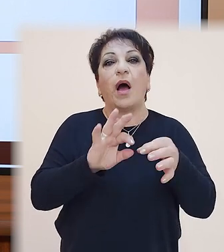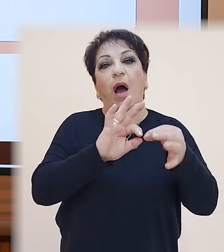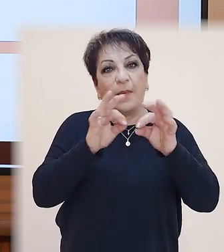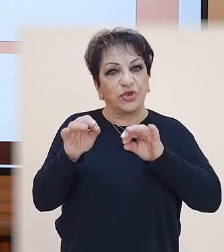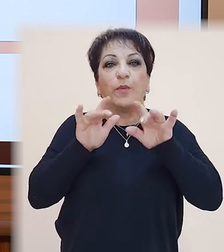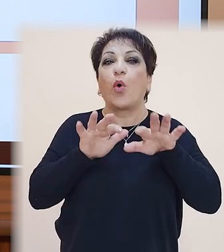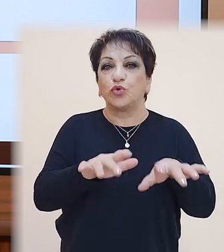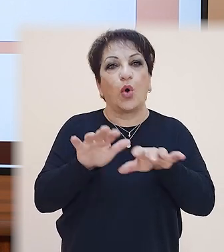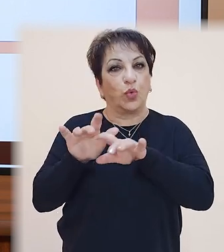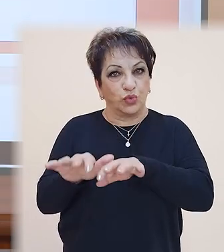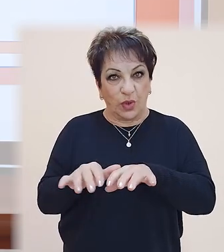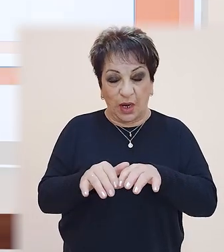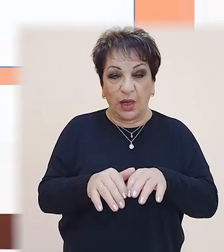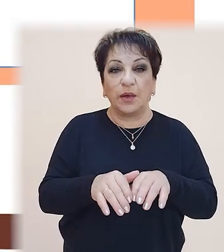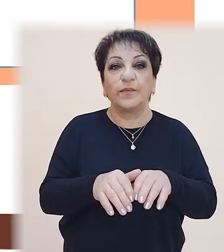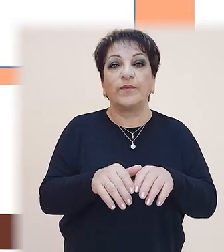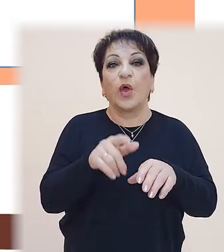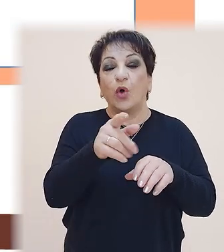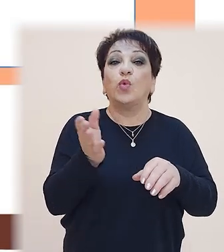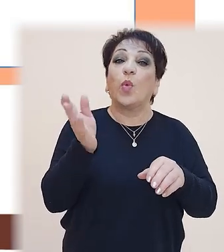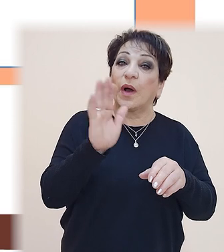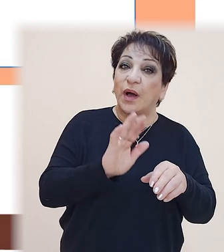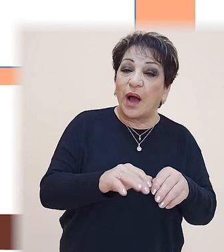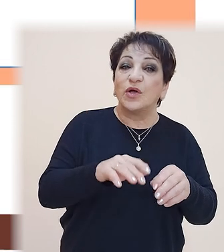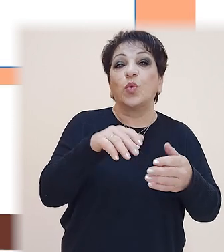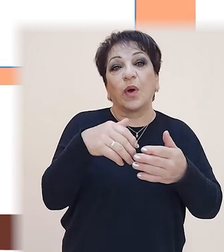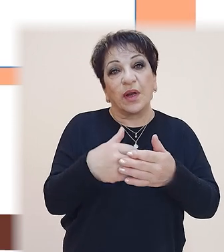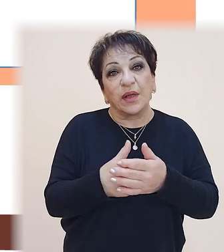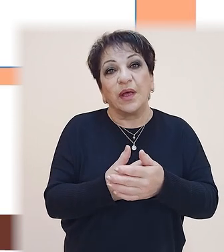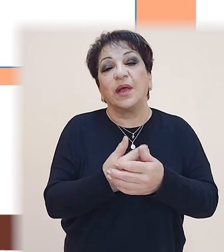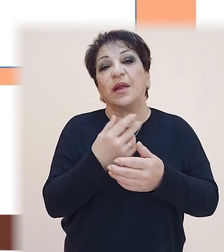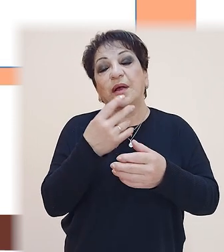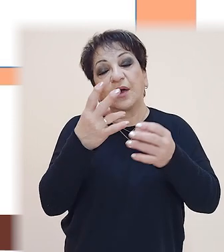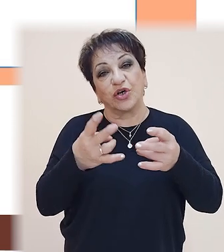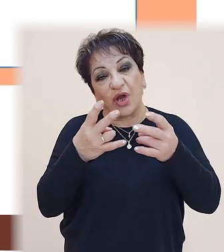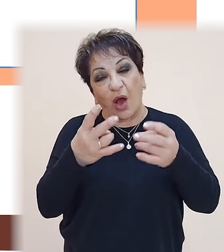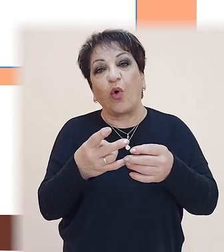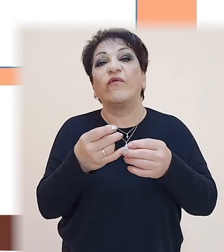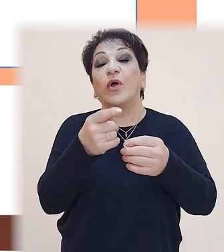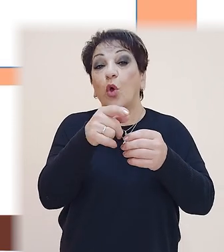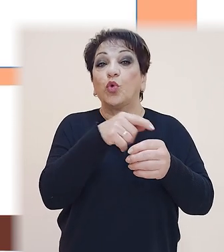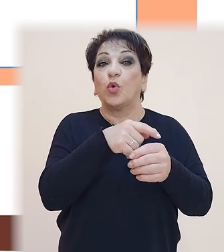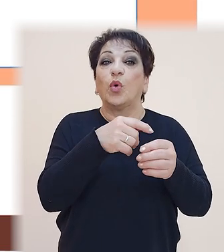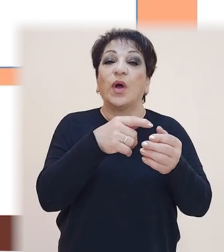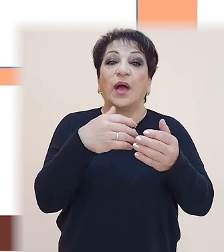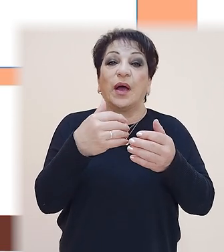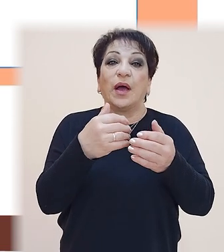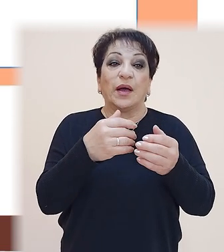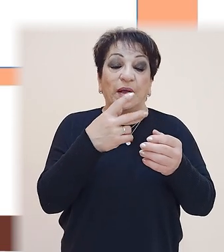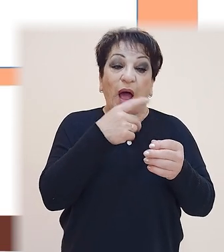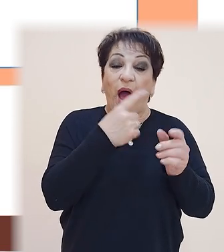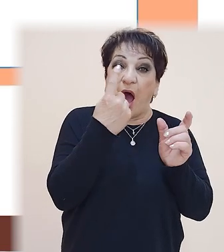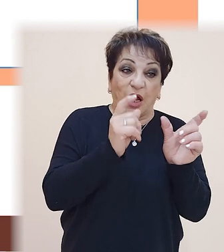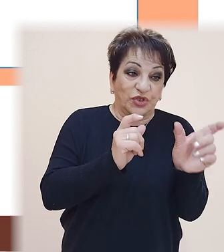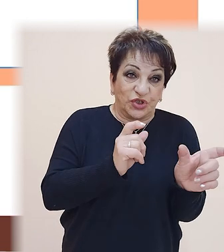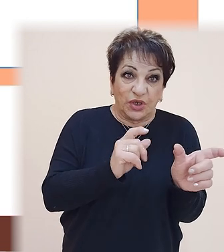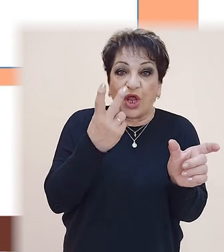գործողություններ են։ Դու կգաս ու կրկին հեկյատով կդյութեց, դու կգաս մեկ նախադայսթյուն, կրկին հեկյատով կդյութեց։